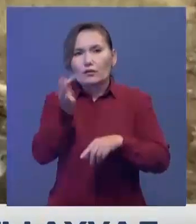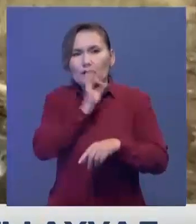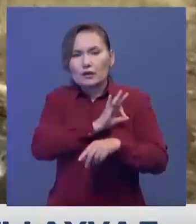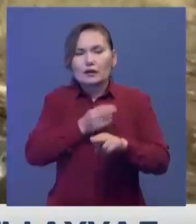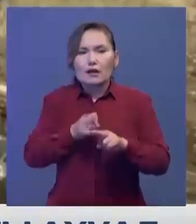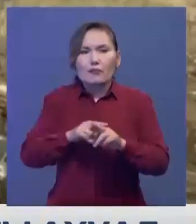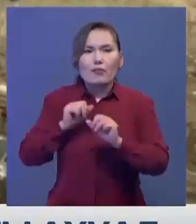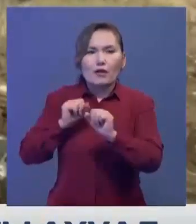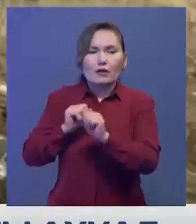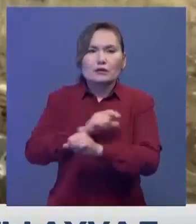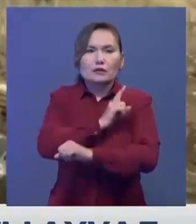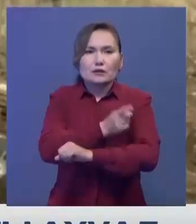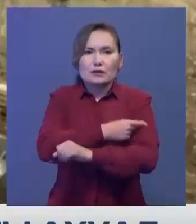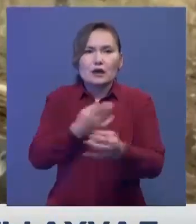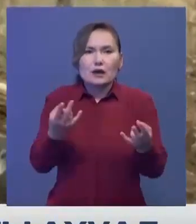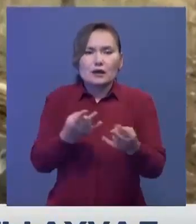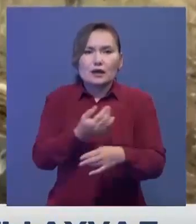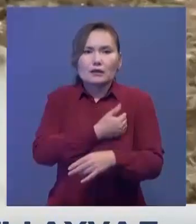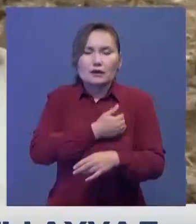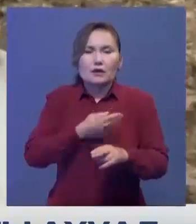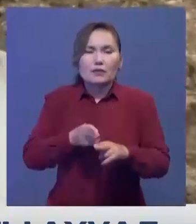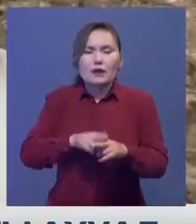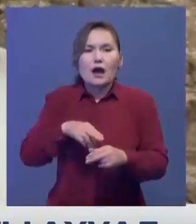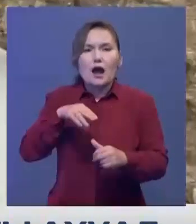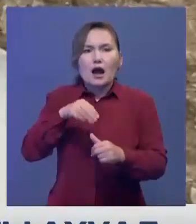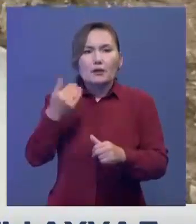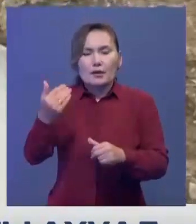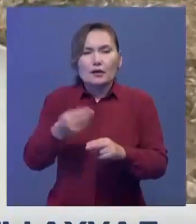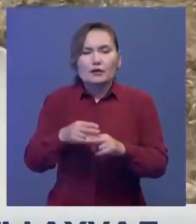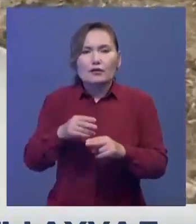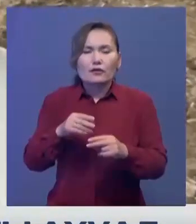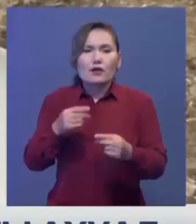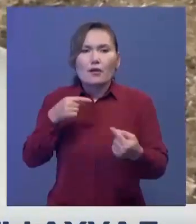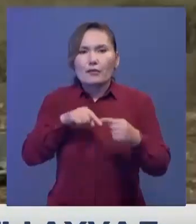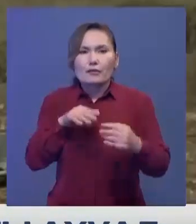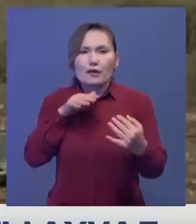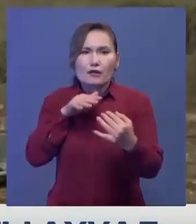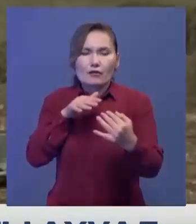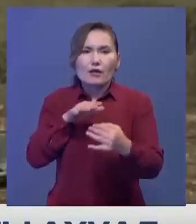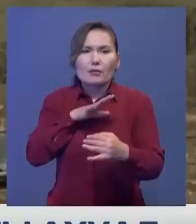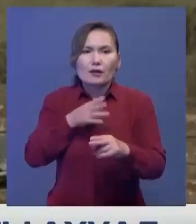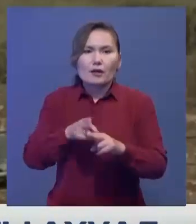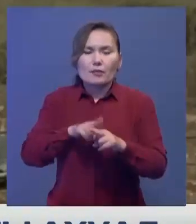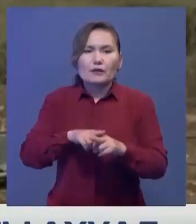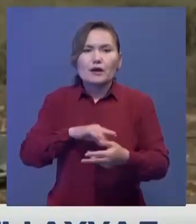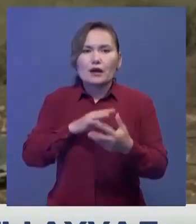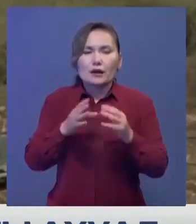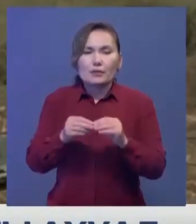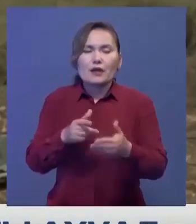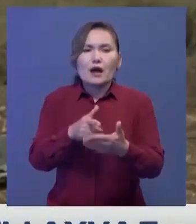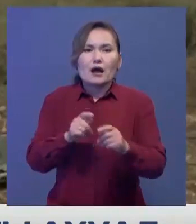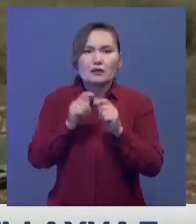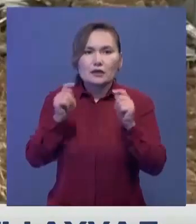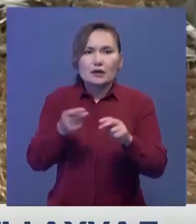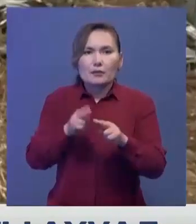қолданып бекіністер салмақ болған. Ар Армян тарапы мұны тұқтатпақ болыпты. Бірақ Азербайжан жасақтары Армян әскерінің атыса